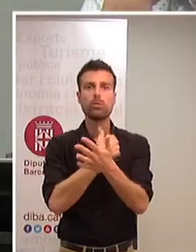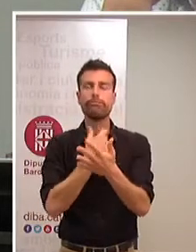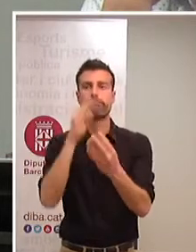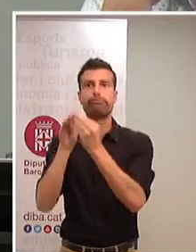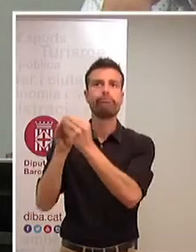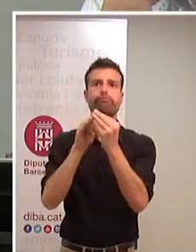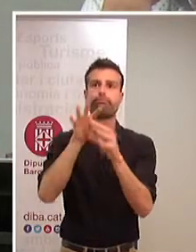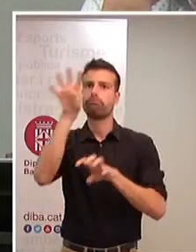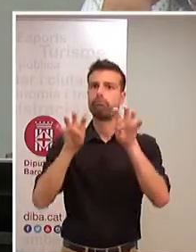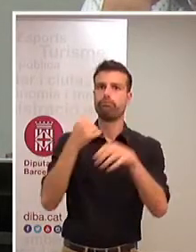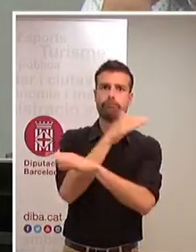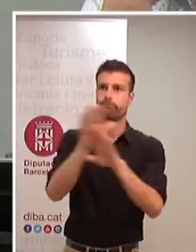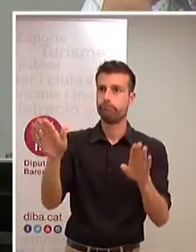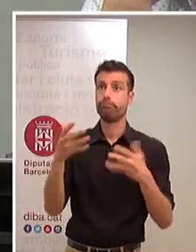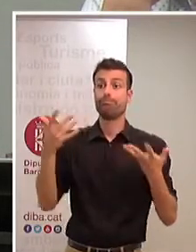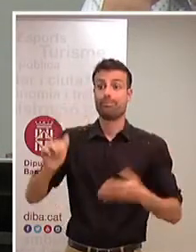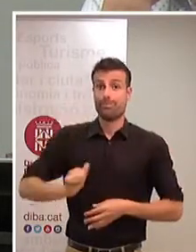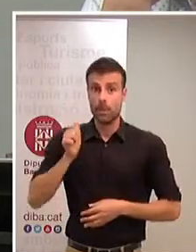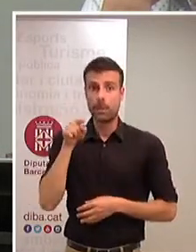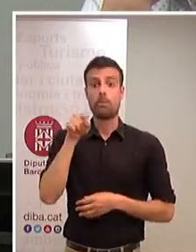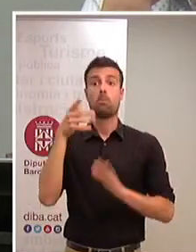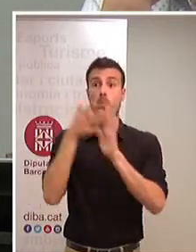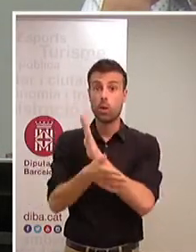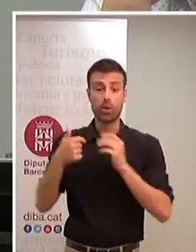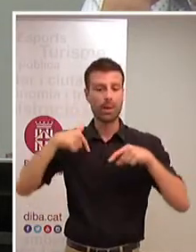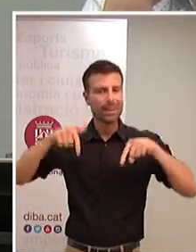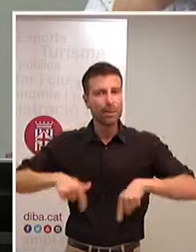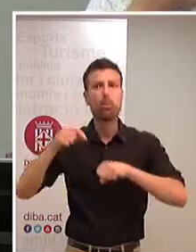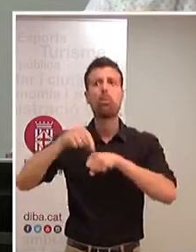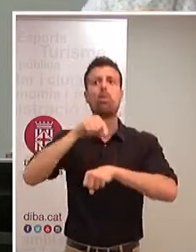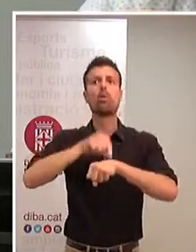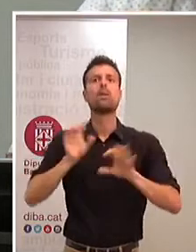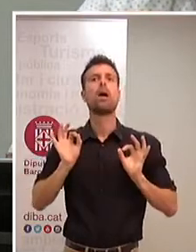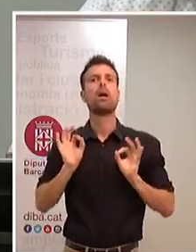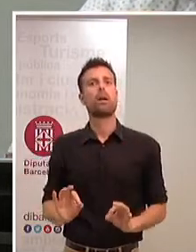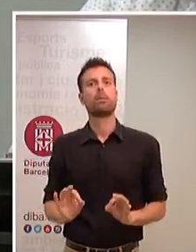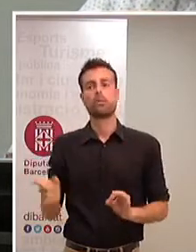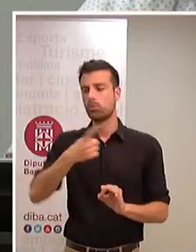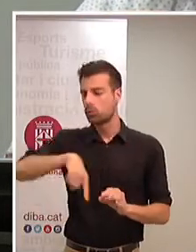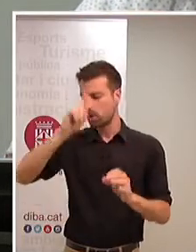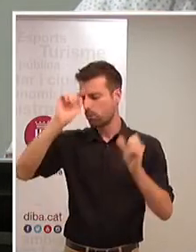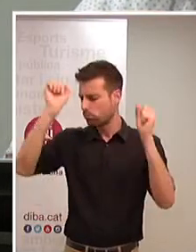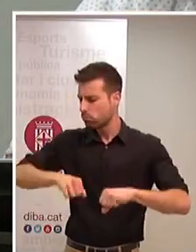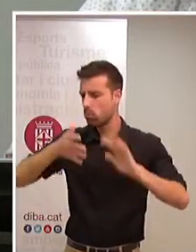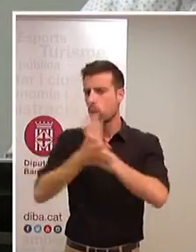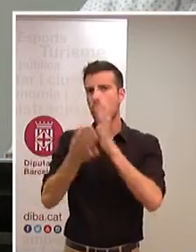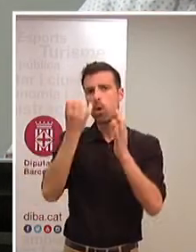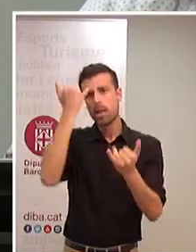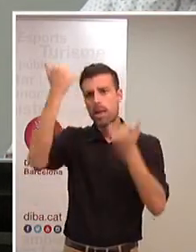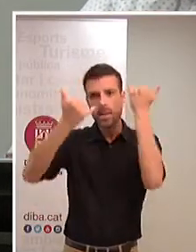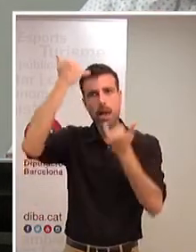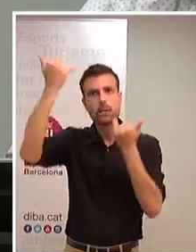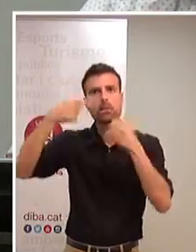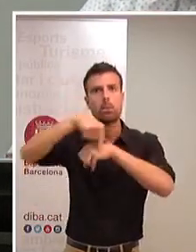Precisament per això, perquè estem fent política, estem decidint en base a uns idearis, no